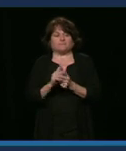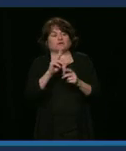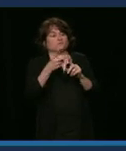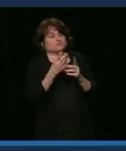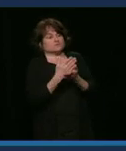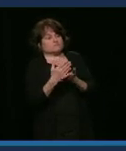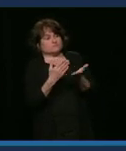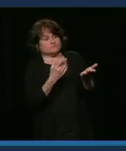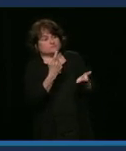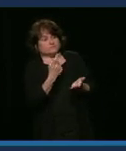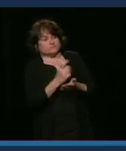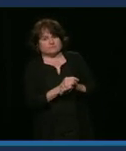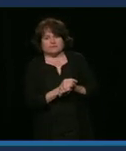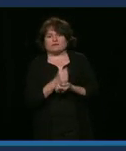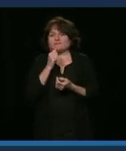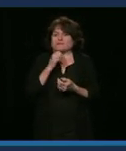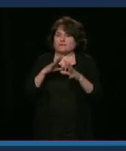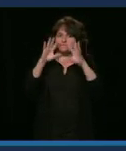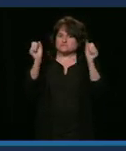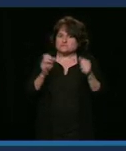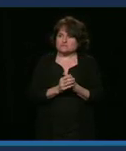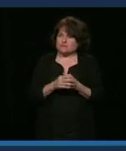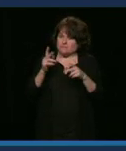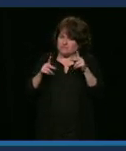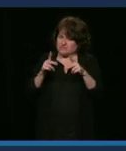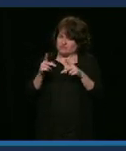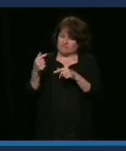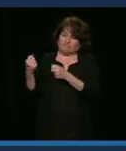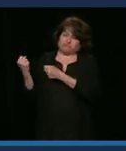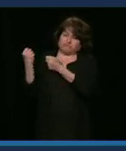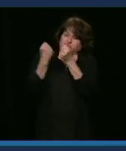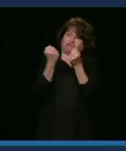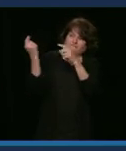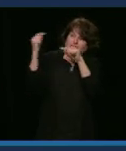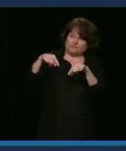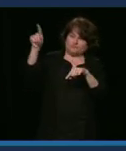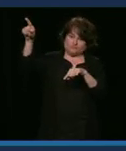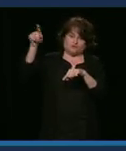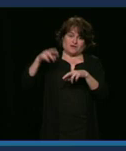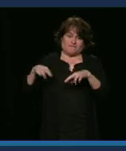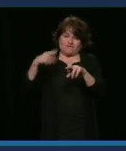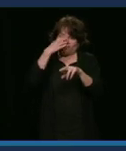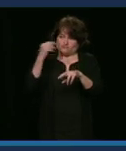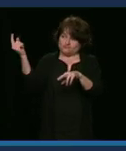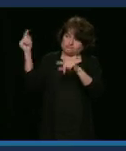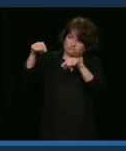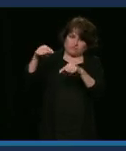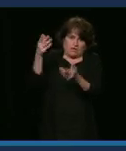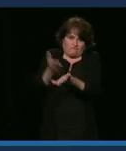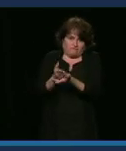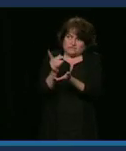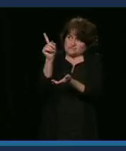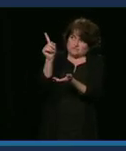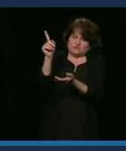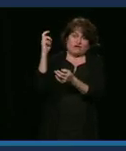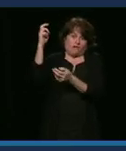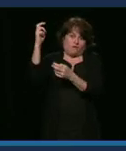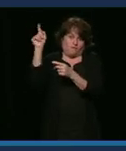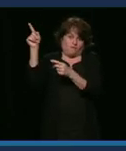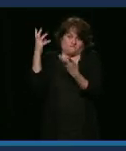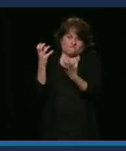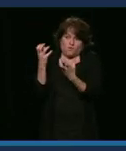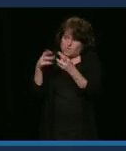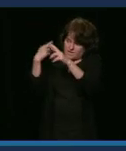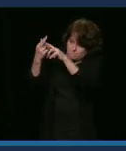aujourd'hui veulent des réponses. Ils ont fait le déplacement de Rivière-du-Loup au Parlement parce qu'ils veulent des réponses. Si la ministre est disponible, j'aimerais